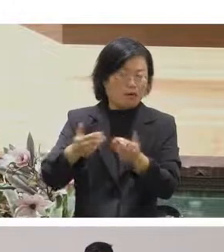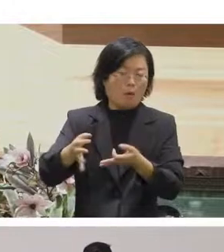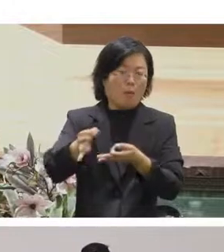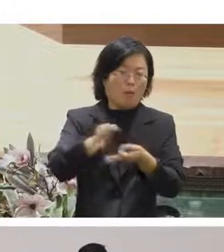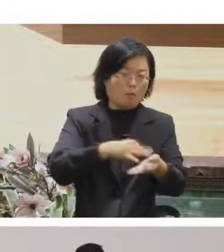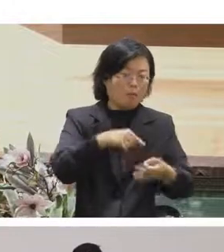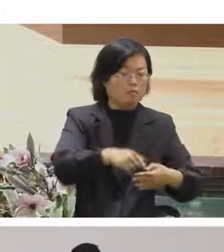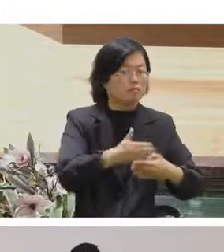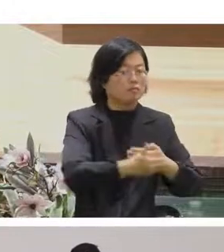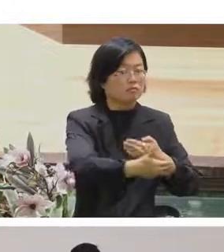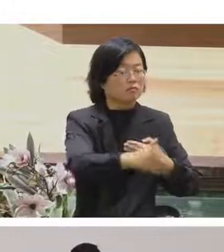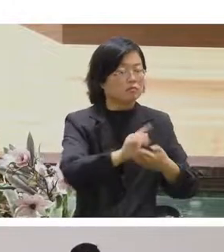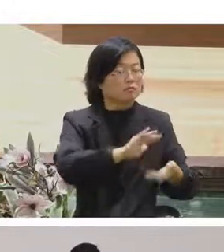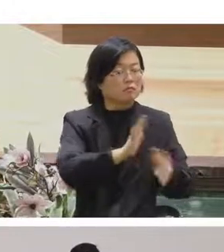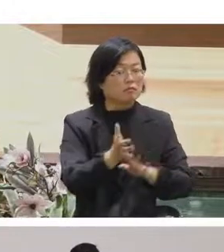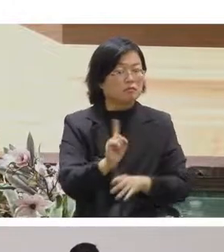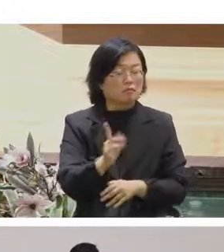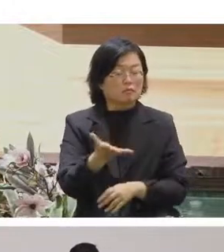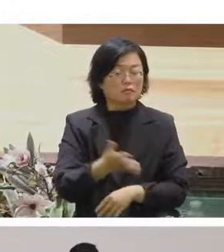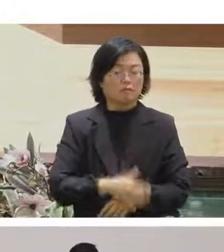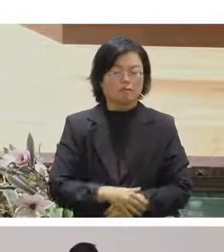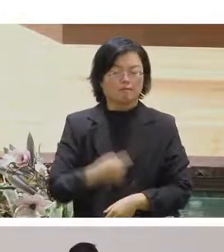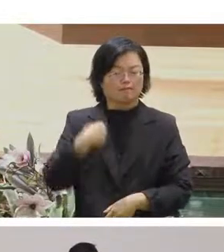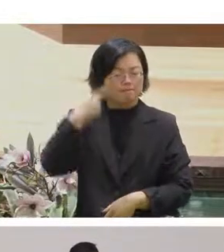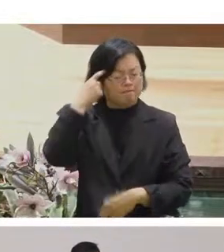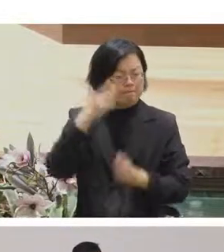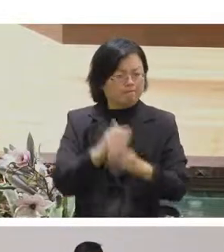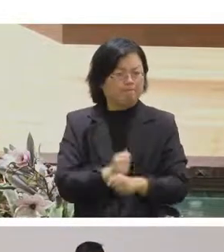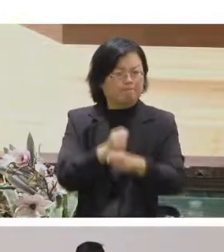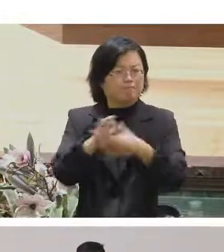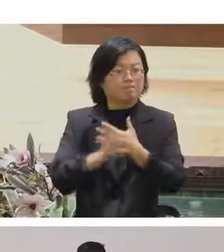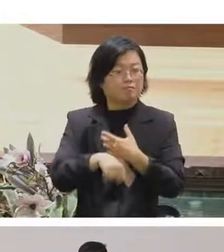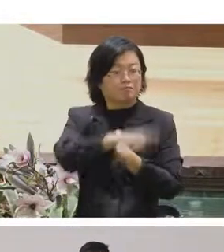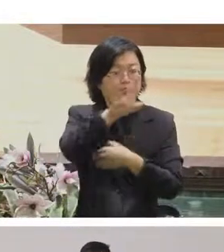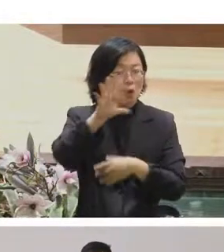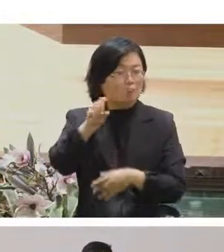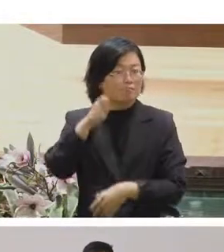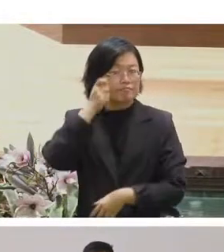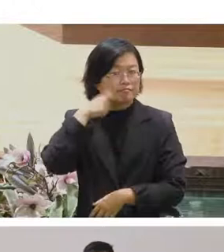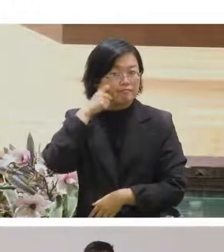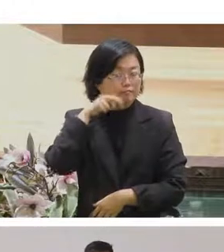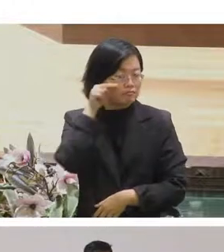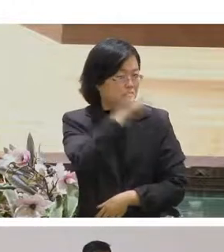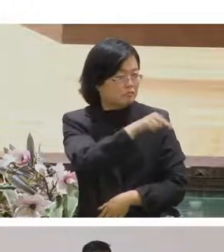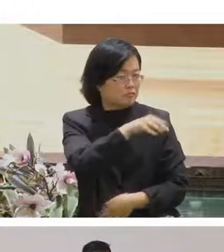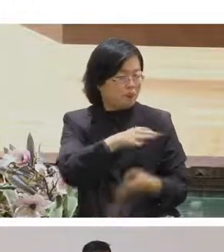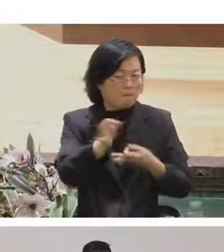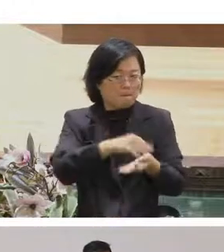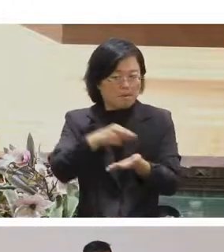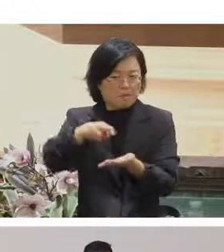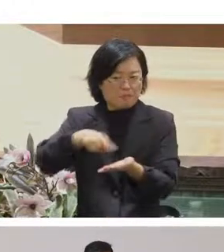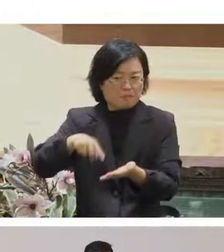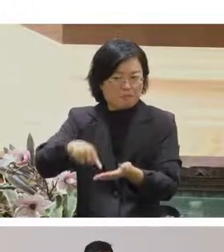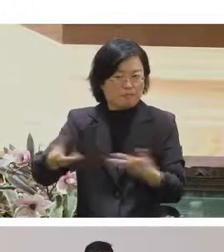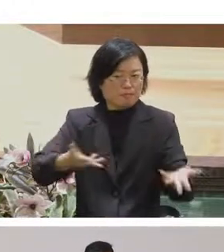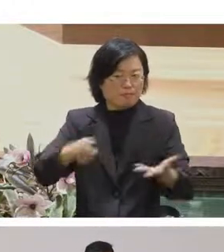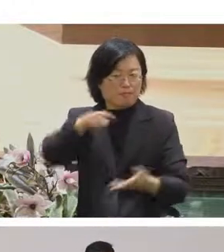我還是想要試試看這件事情我想要確定一下現場有人有興趣嗎因為現在大家很散步